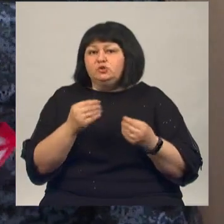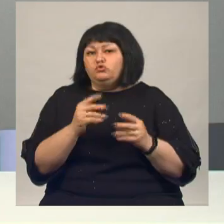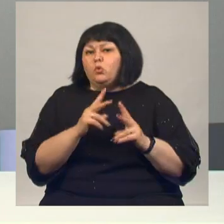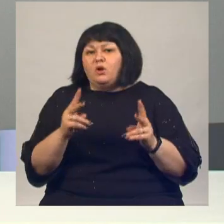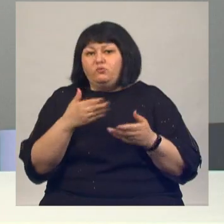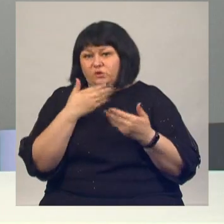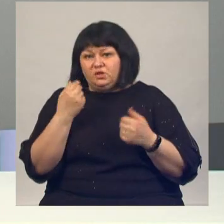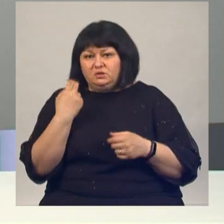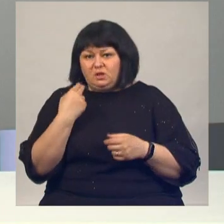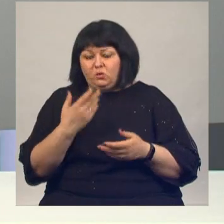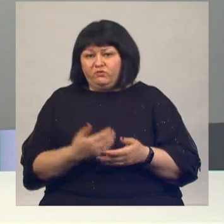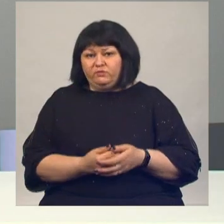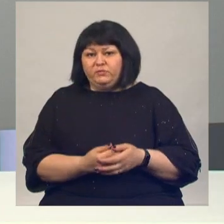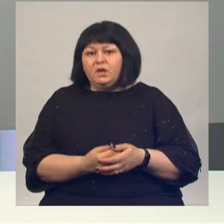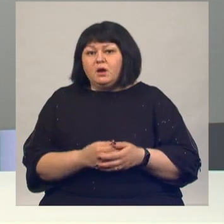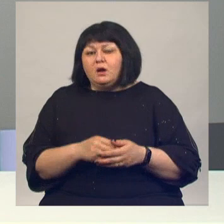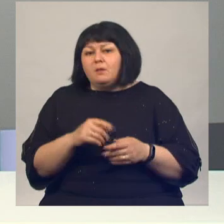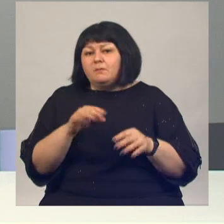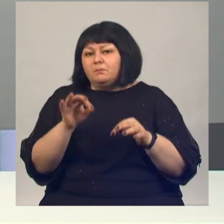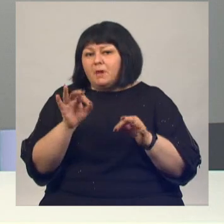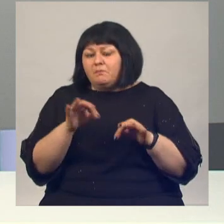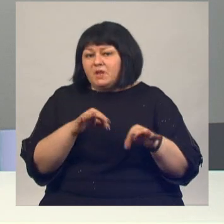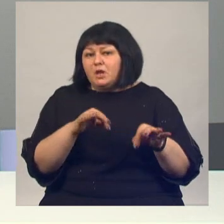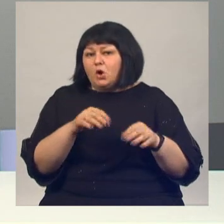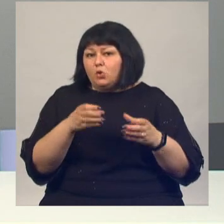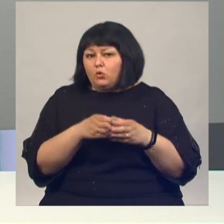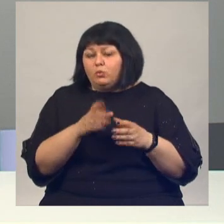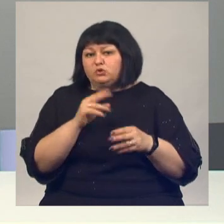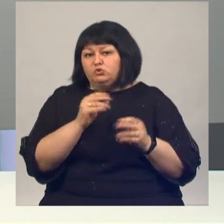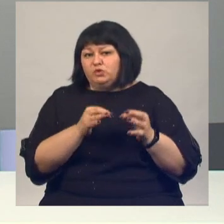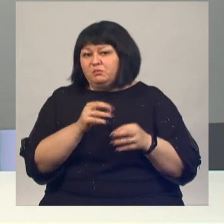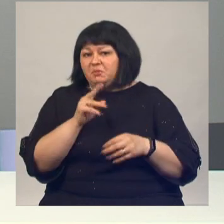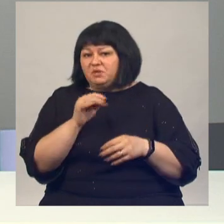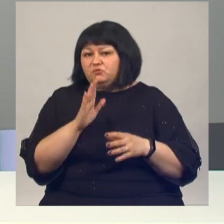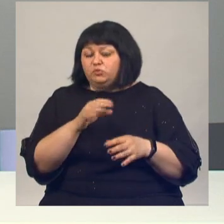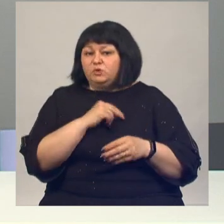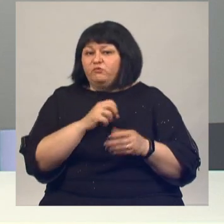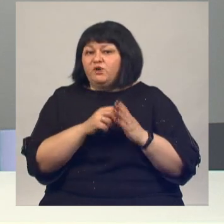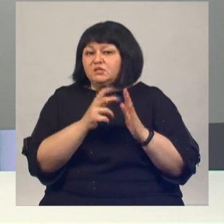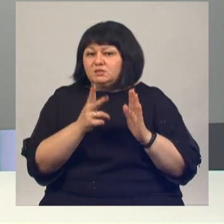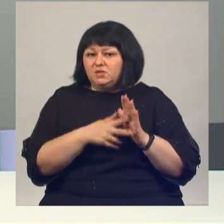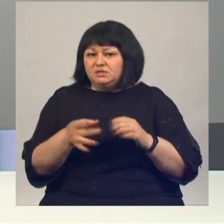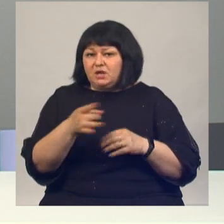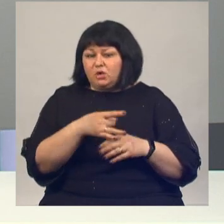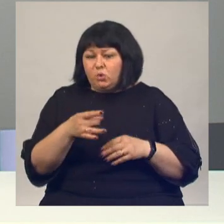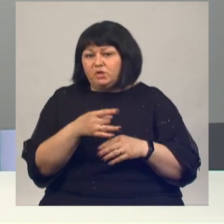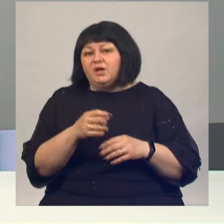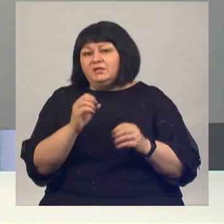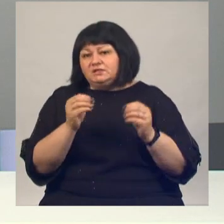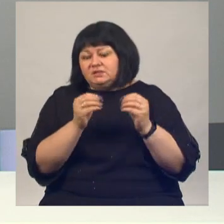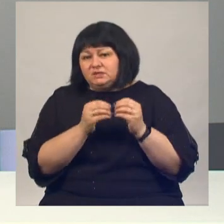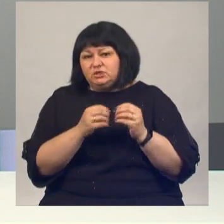долгов. Мобильные группы судебных приставов будут работать в 18 районах и городских округах области с 10